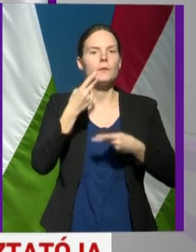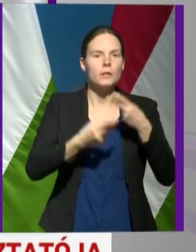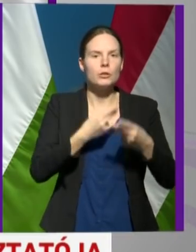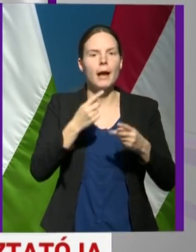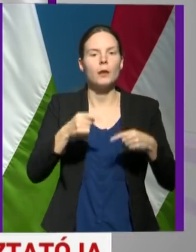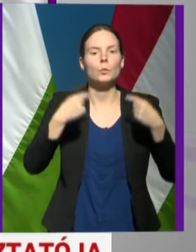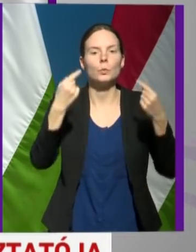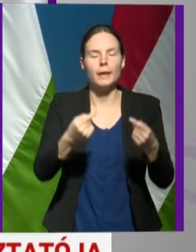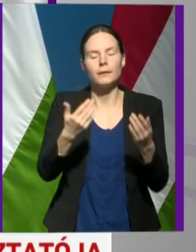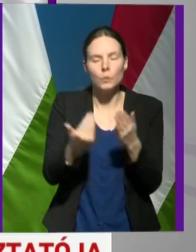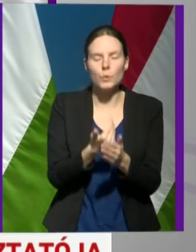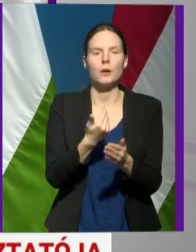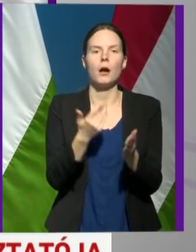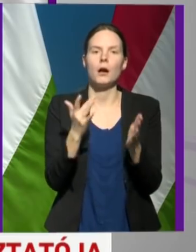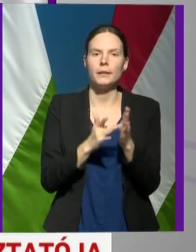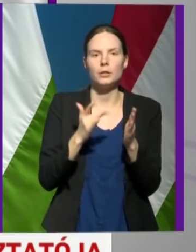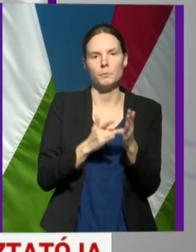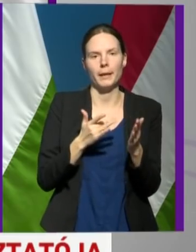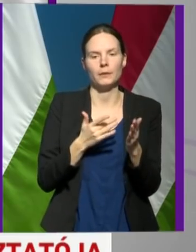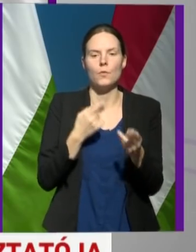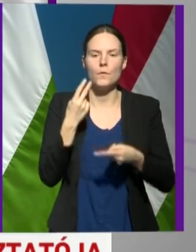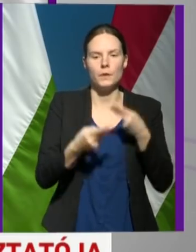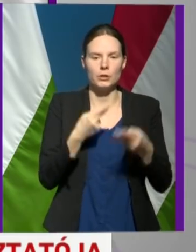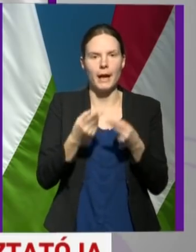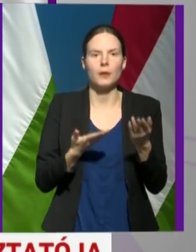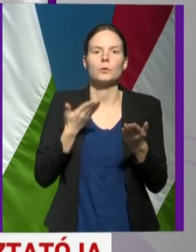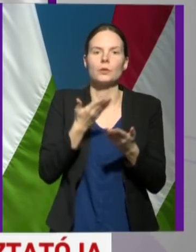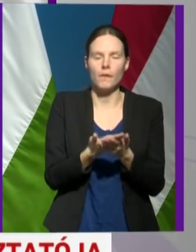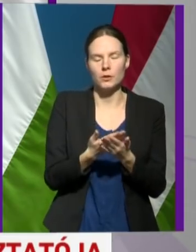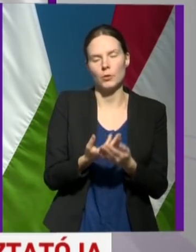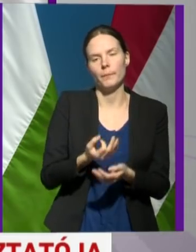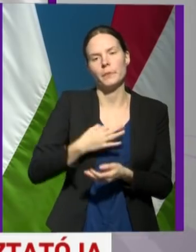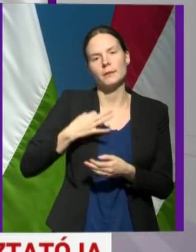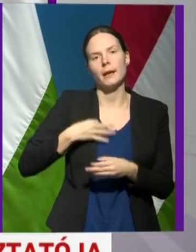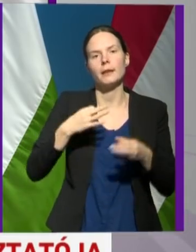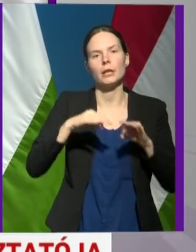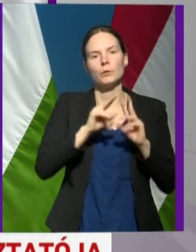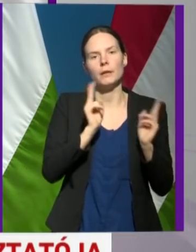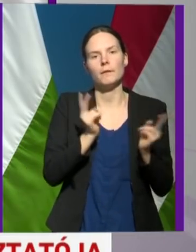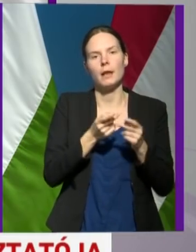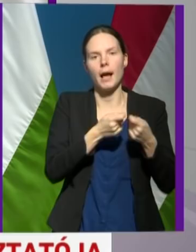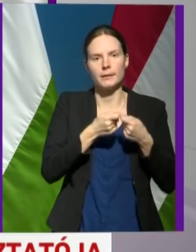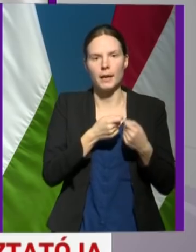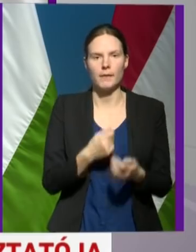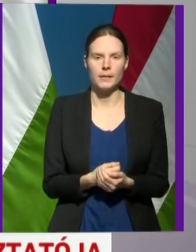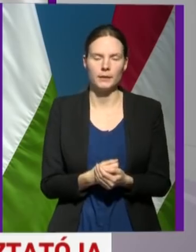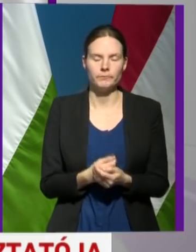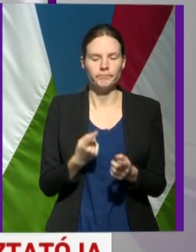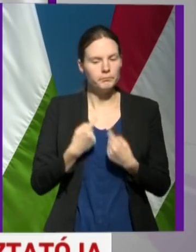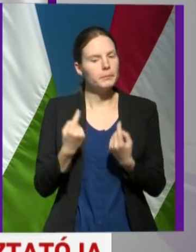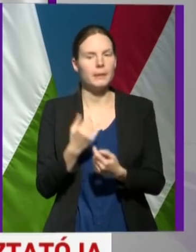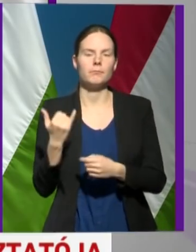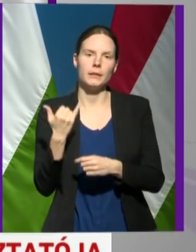ismétlő vizsgálatot javasol az egészségügyi világszervezet, amelyet minden esetben elvégzünk.